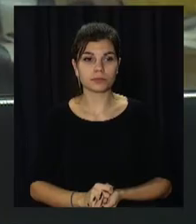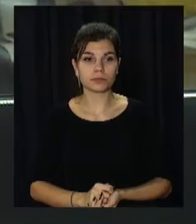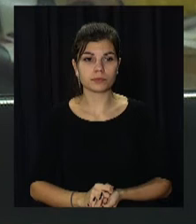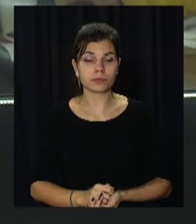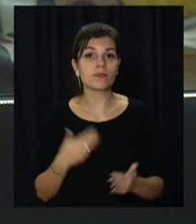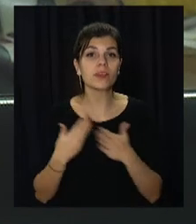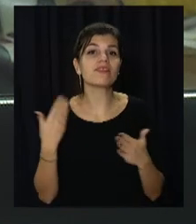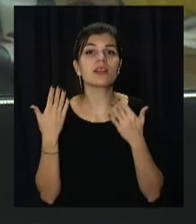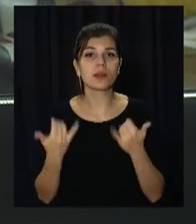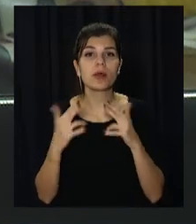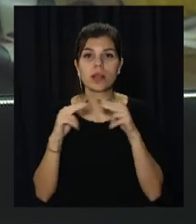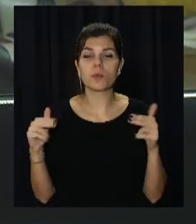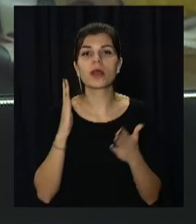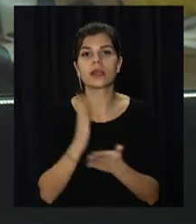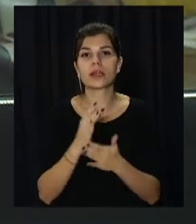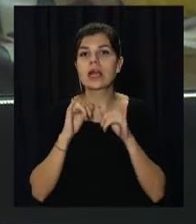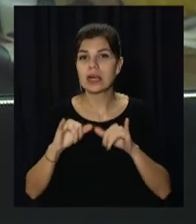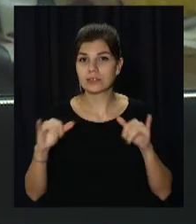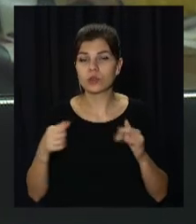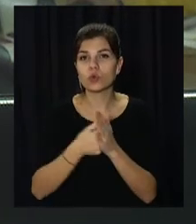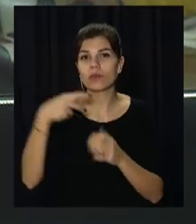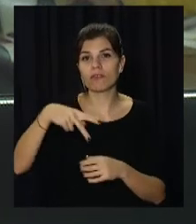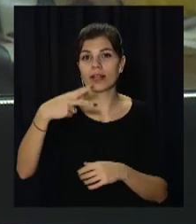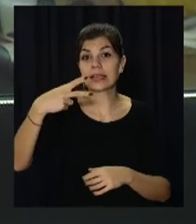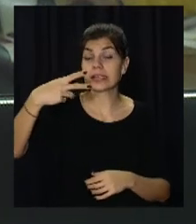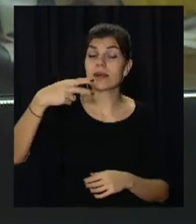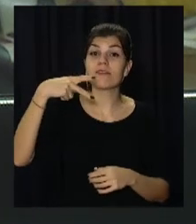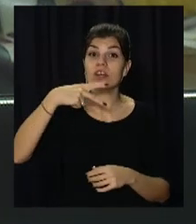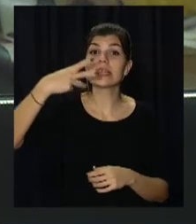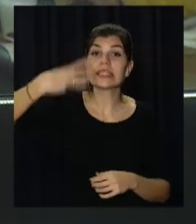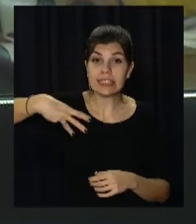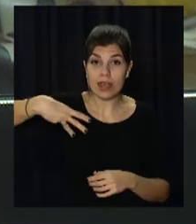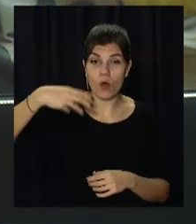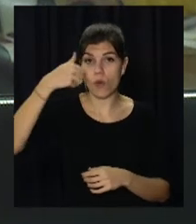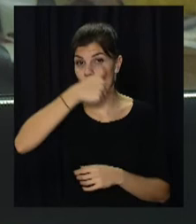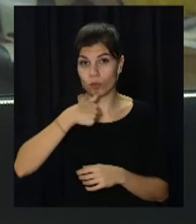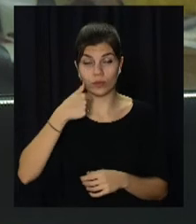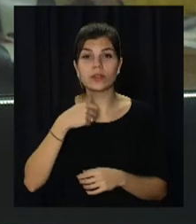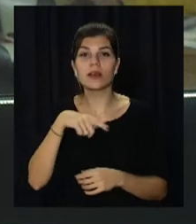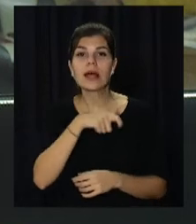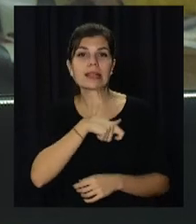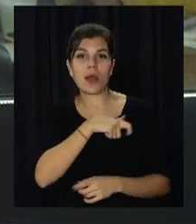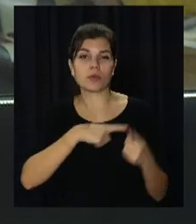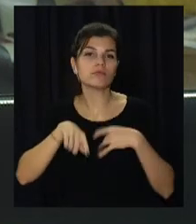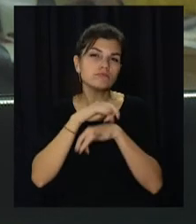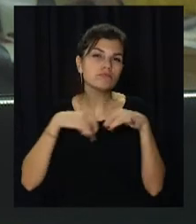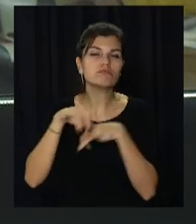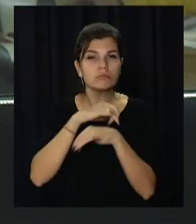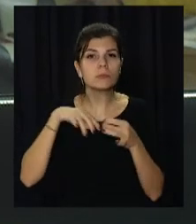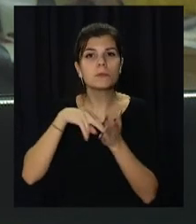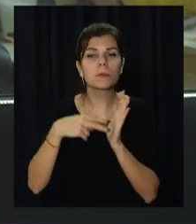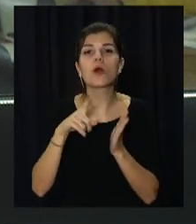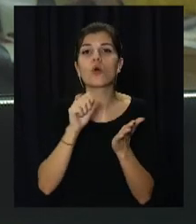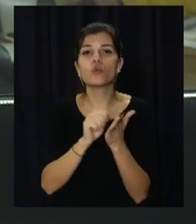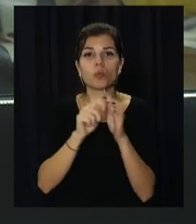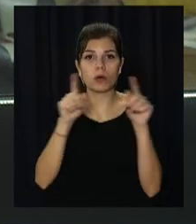Відтепер Дніпро має стратегію розвитку до 2030 року. Її ухвалили депутати на черговій сесії міськради. Документ